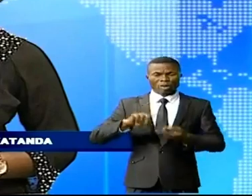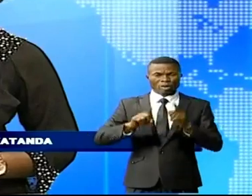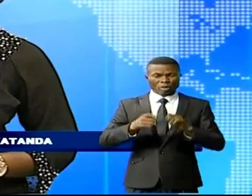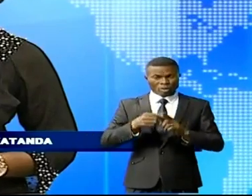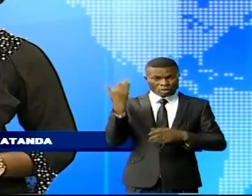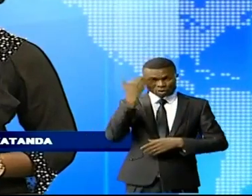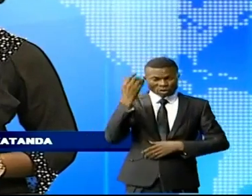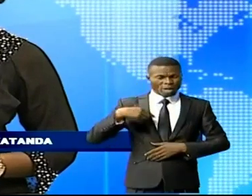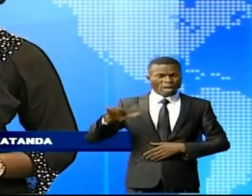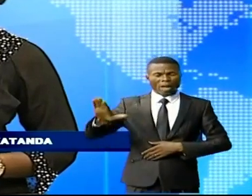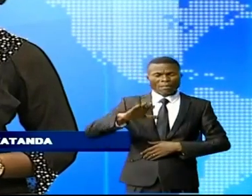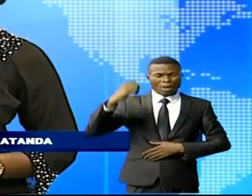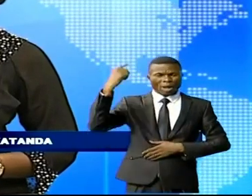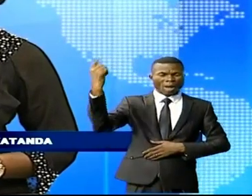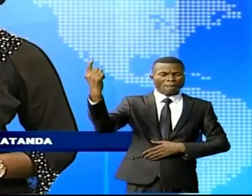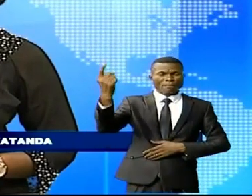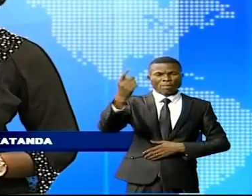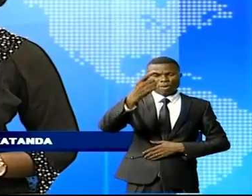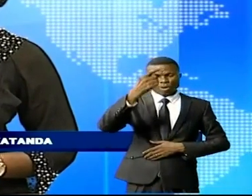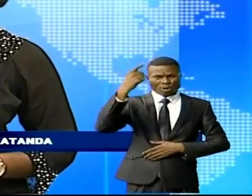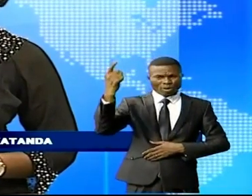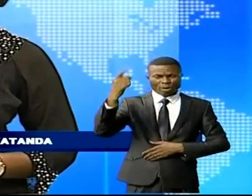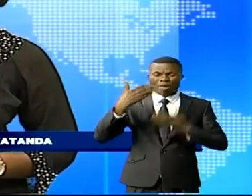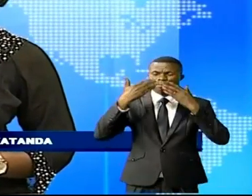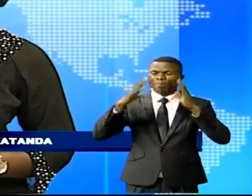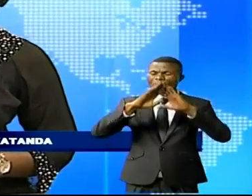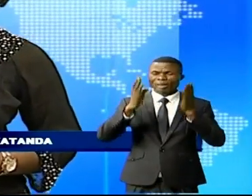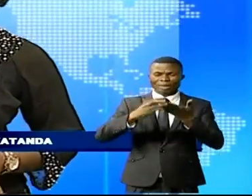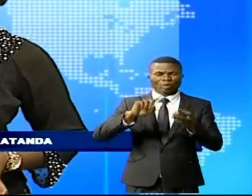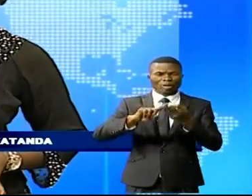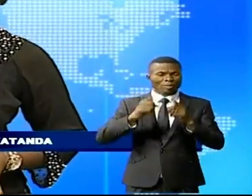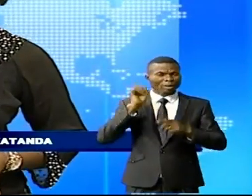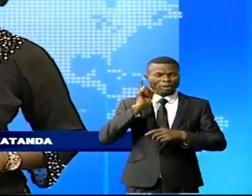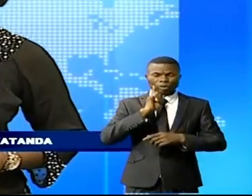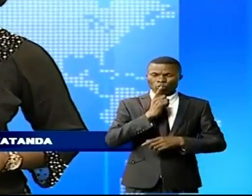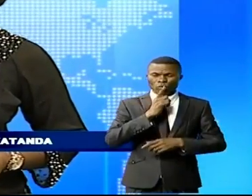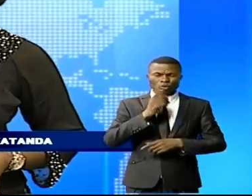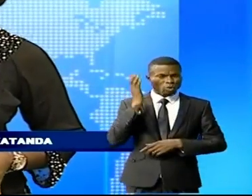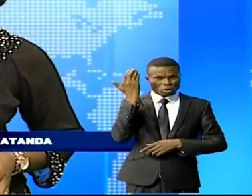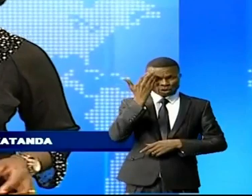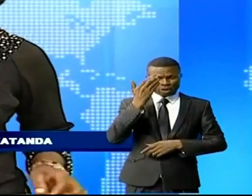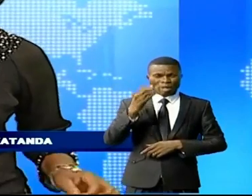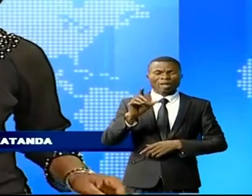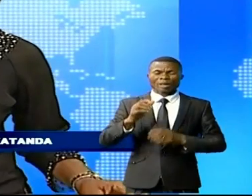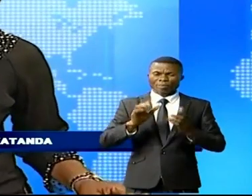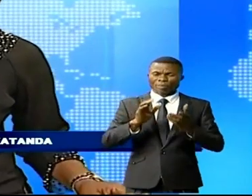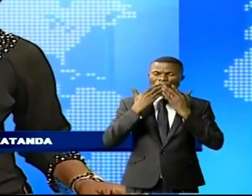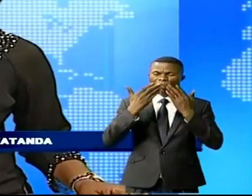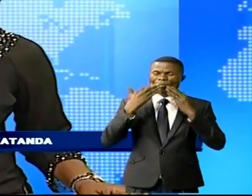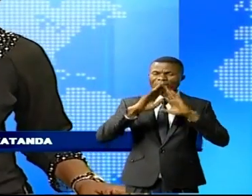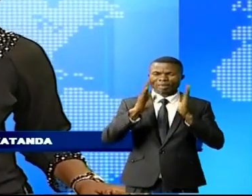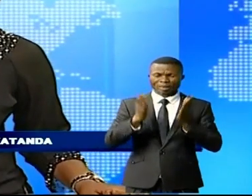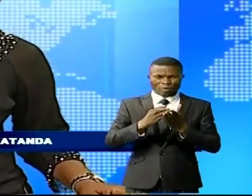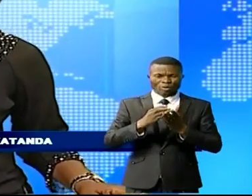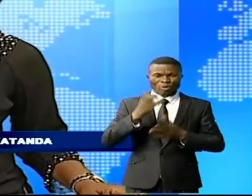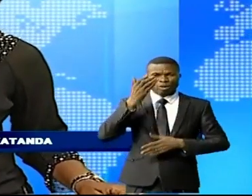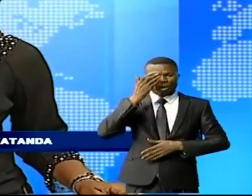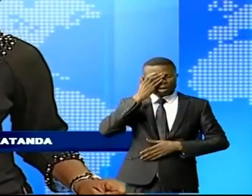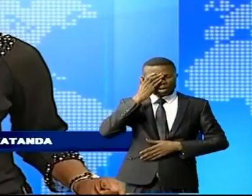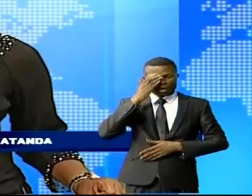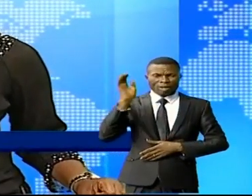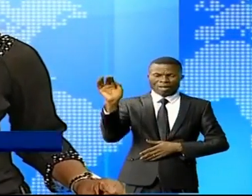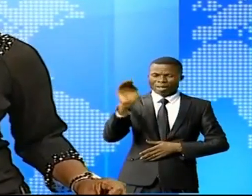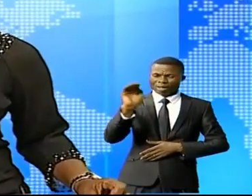suivis partout ailleurs dans le monde. Merci de votre sympathique attention. À 20h, Anit Elbamboua revient pour la grande